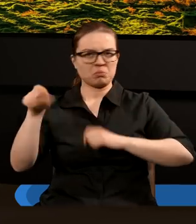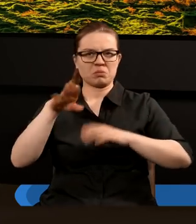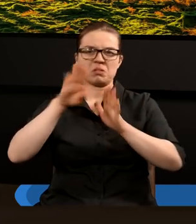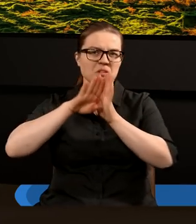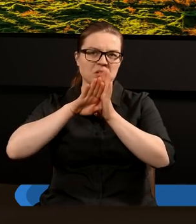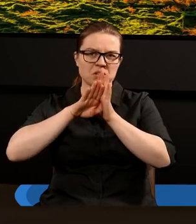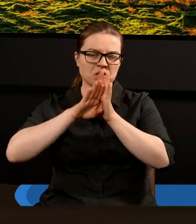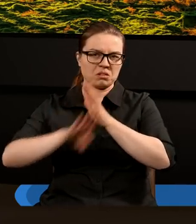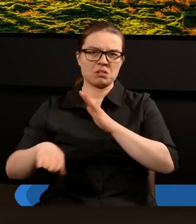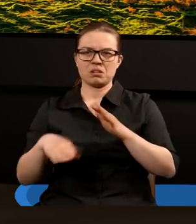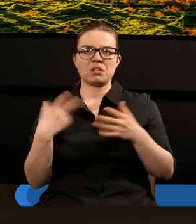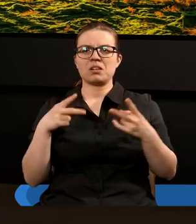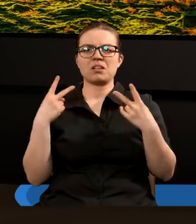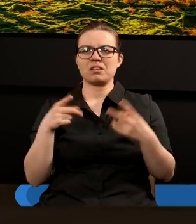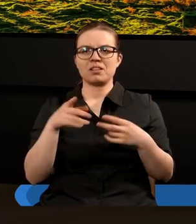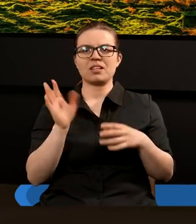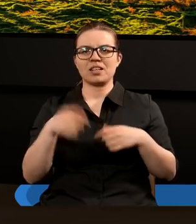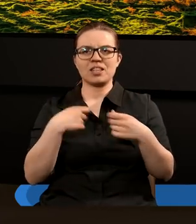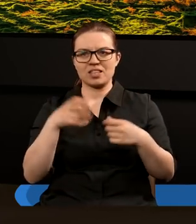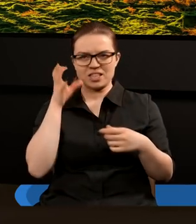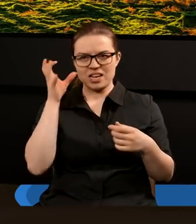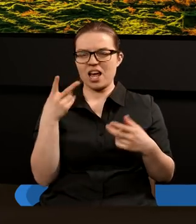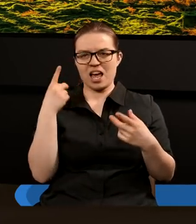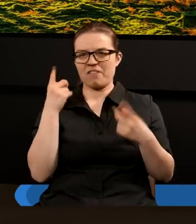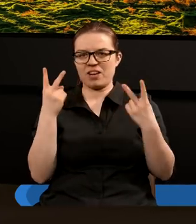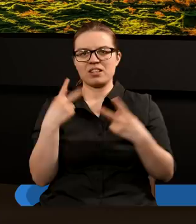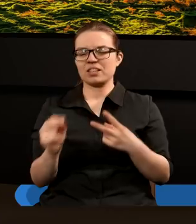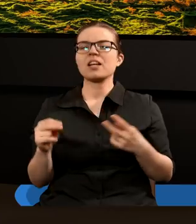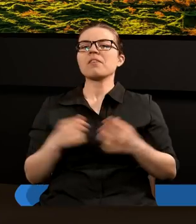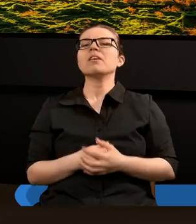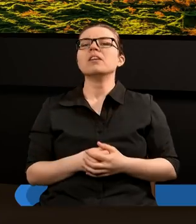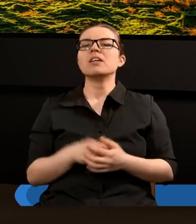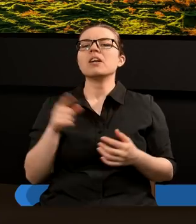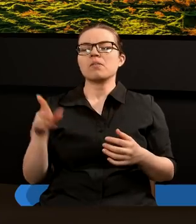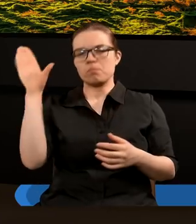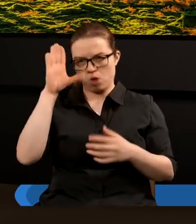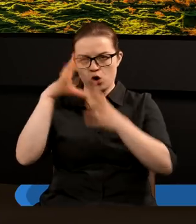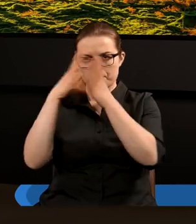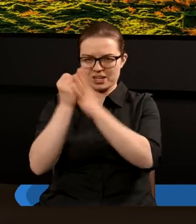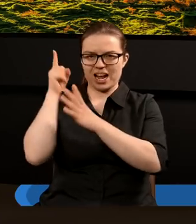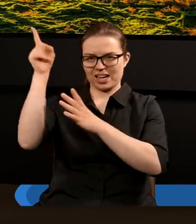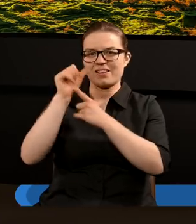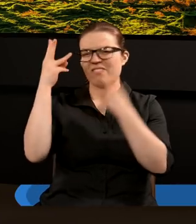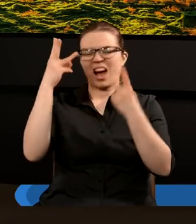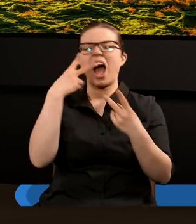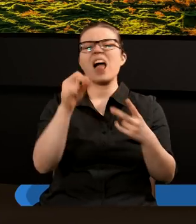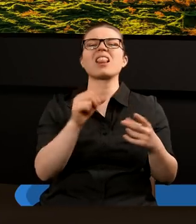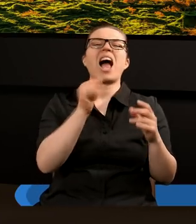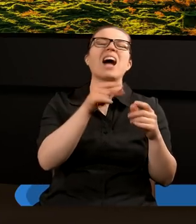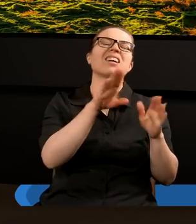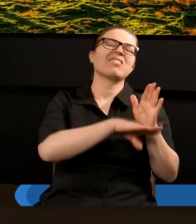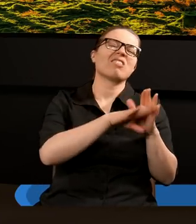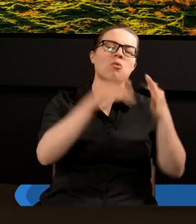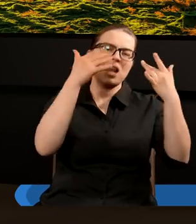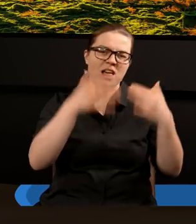teorię, że jest to wikarius filidae. Natomiast widzimy, że jest to na pewno związane z Bożymi przykazaniami. Jeszcze jakieś wskazówki